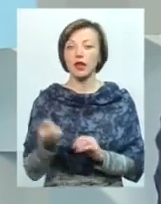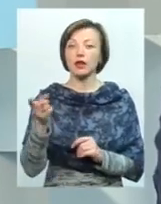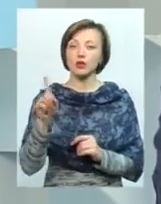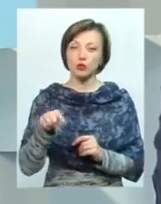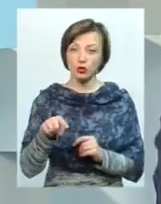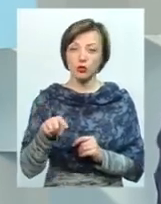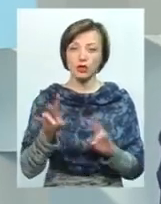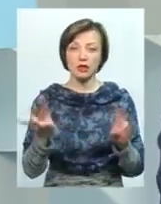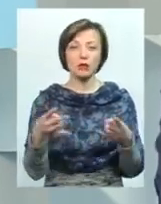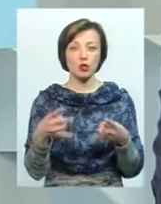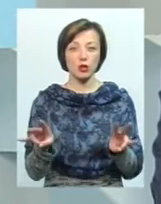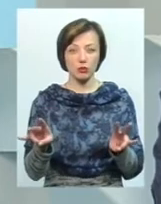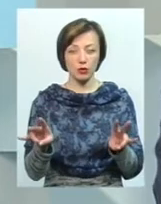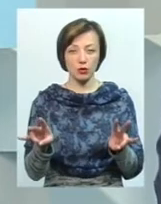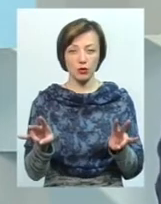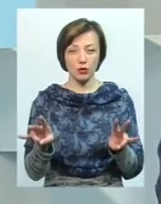Тому не потрібно, по-перше,